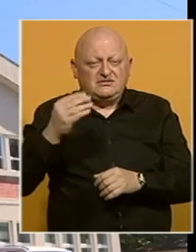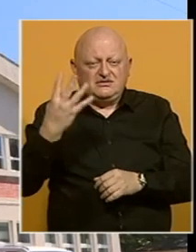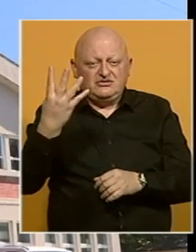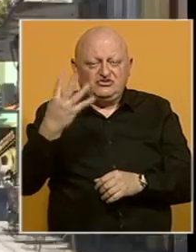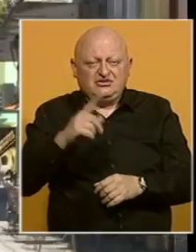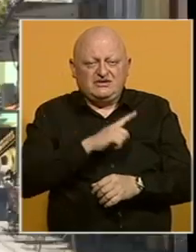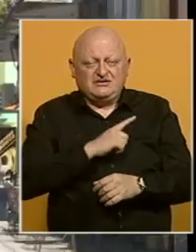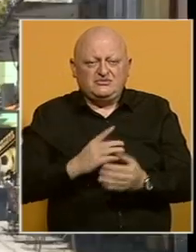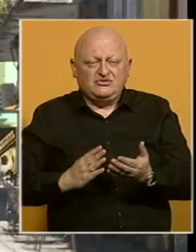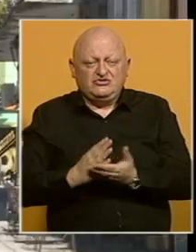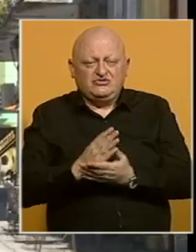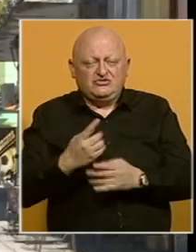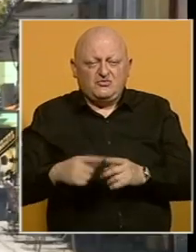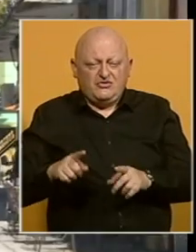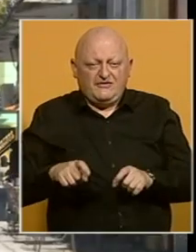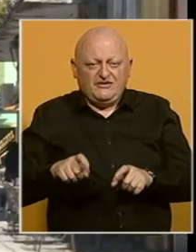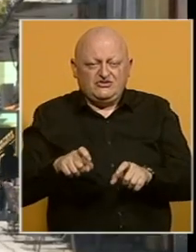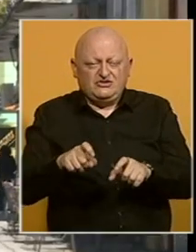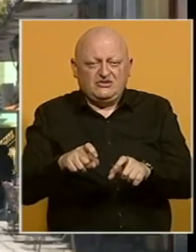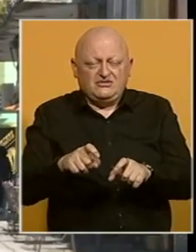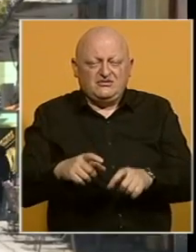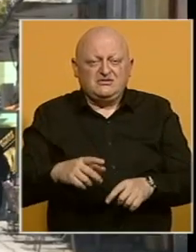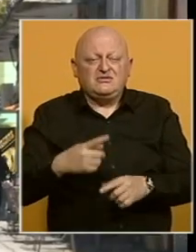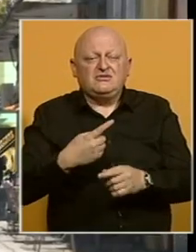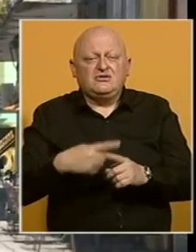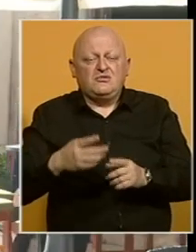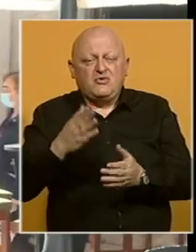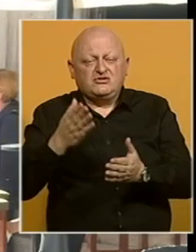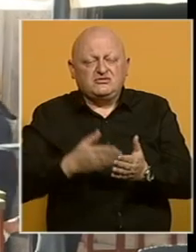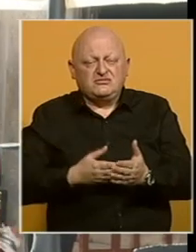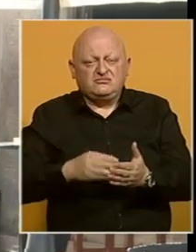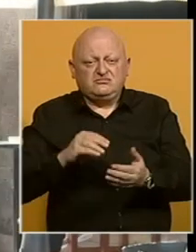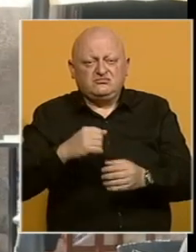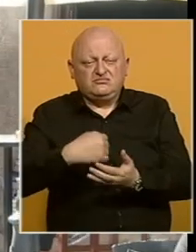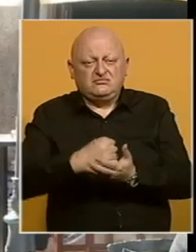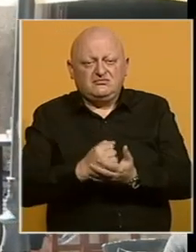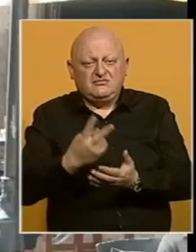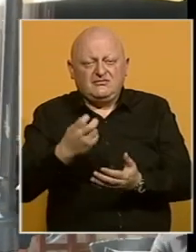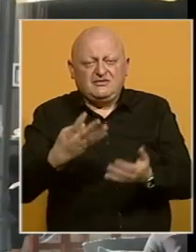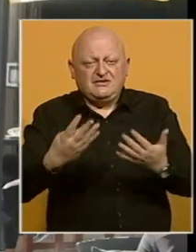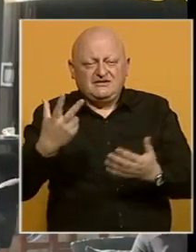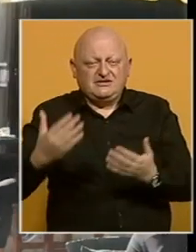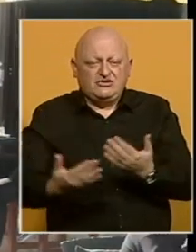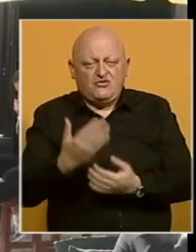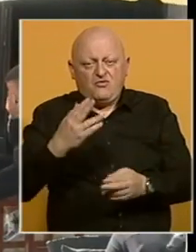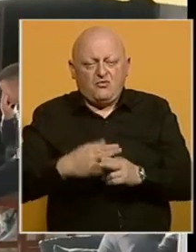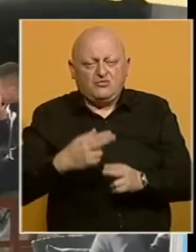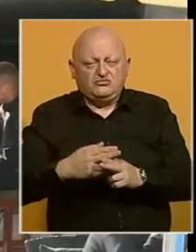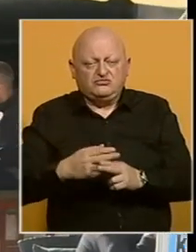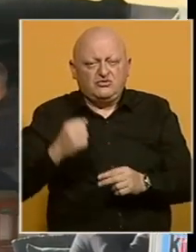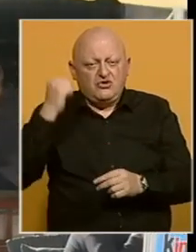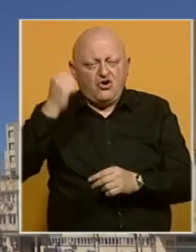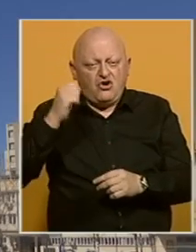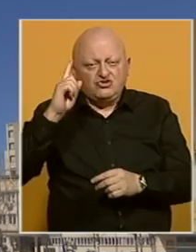četiri smrtna ishoda od posljedica koronavirusa, a od posljednjeg preseka registrana su 293 novo zaražena. Na